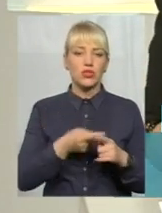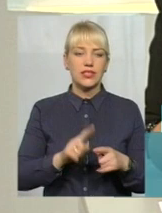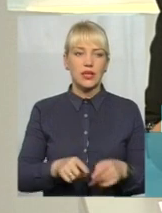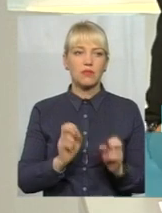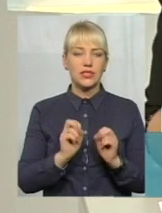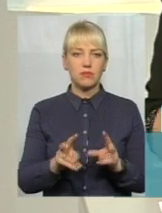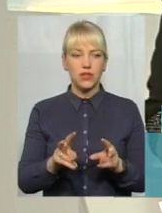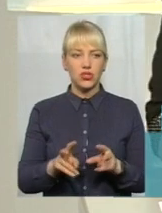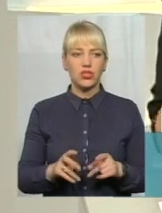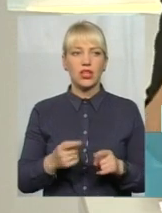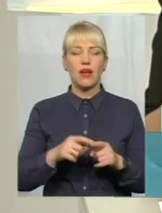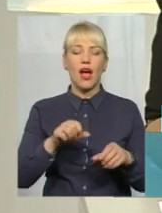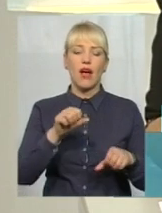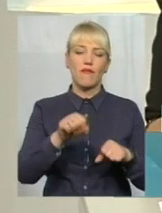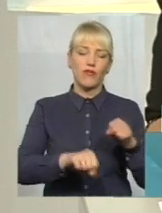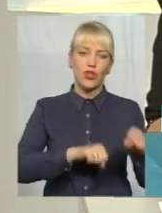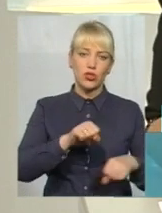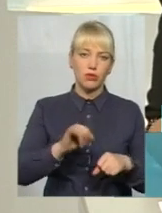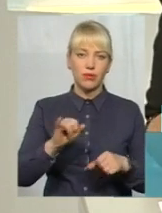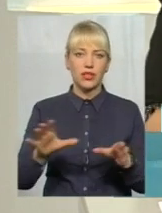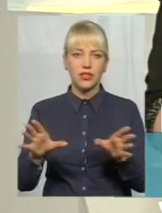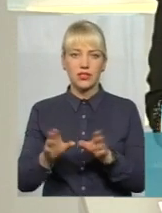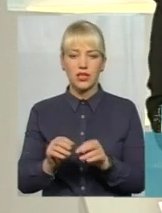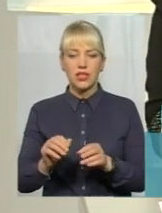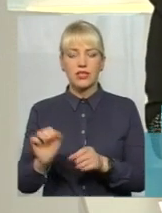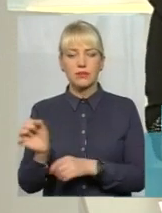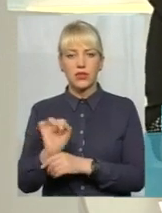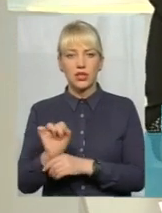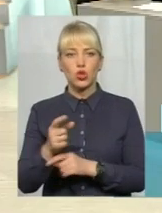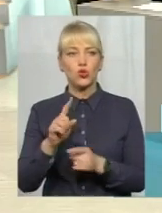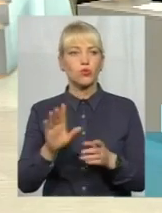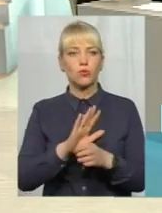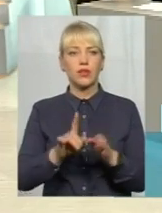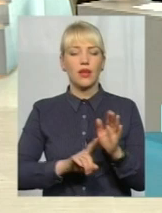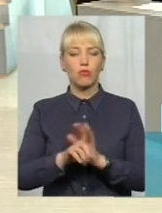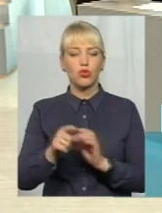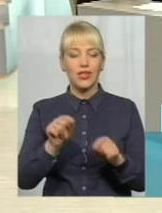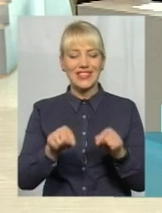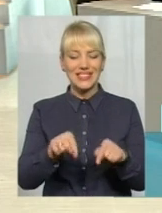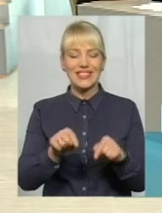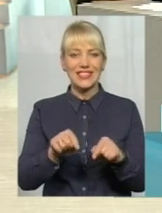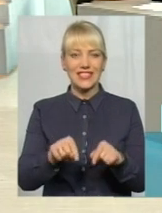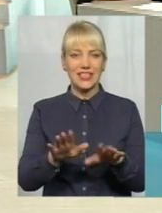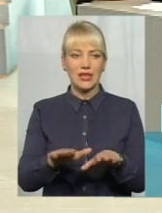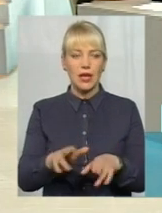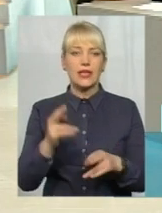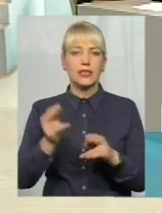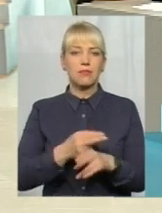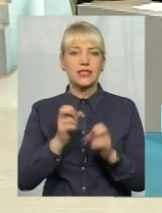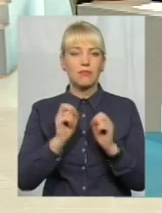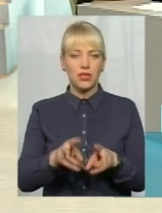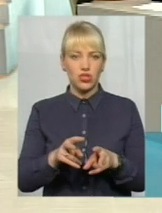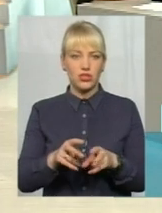взаємодії автомобіль-велосипедист. Чому б не почати одразу з них самих небезпечних ділянок?